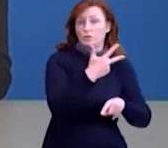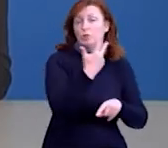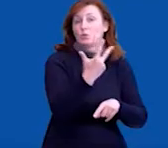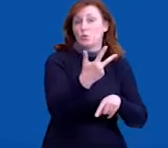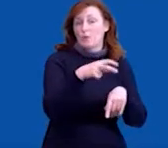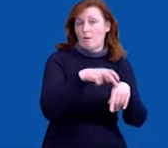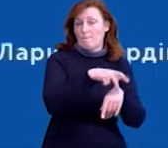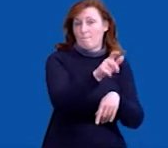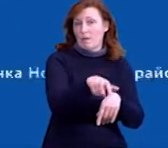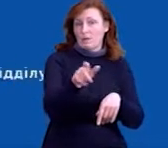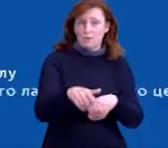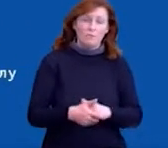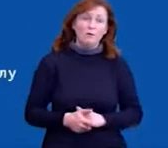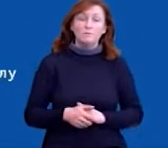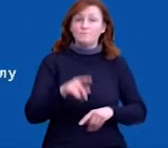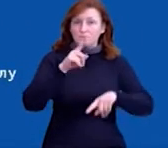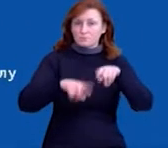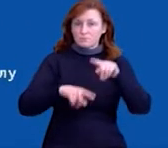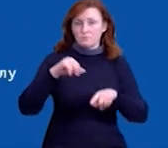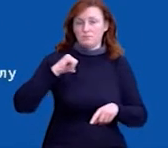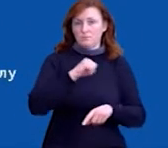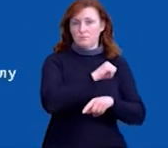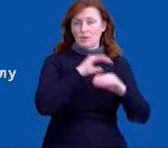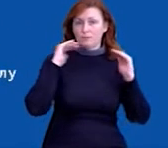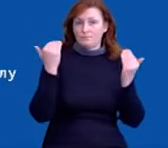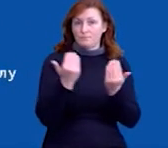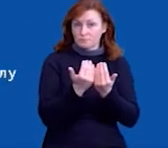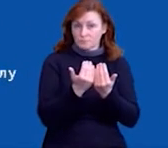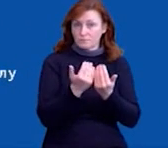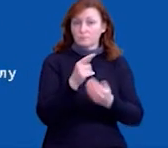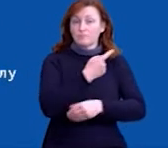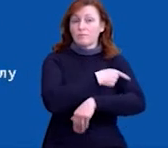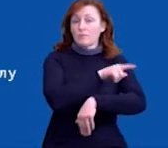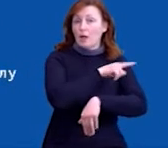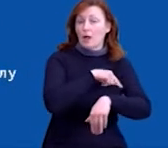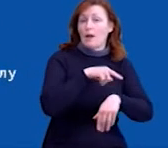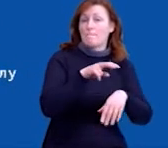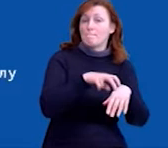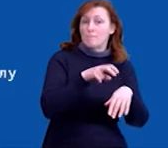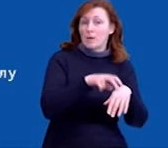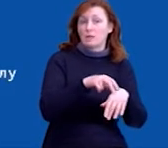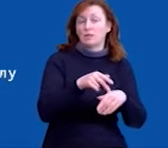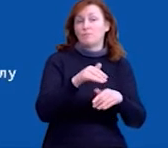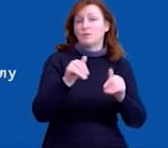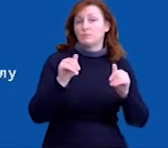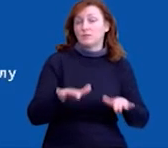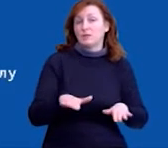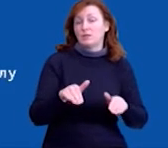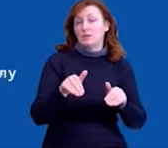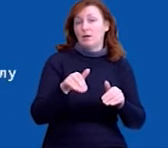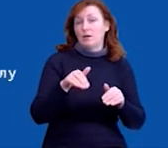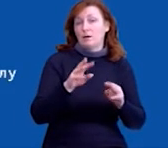Родичі на самоізоляції. А медики? А медики, згідно постанови Кабінету міністрів